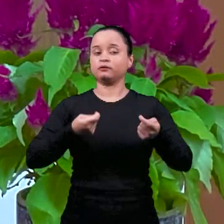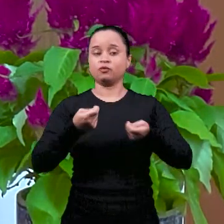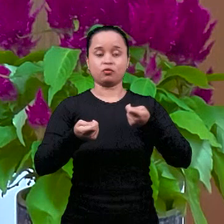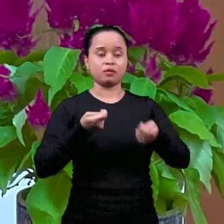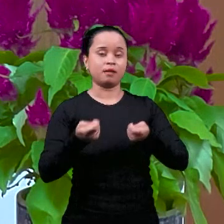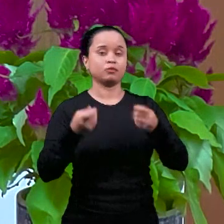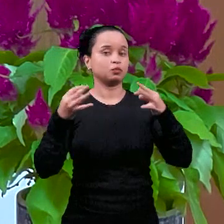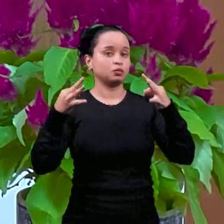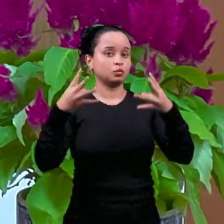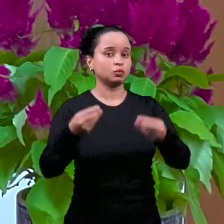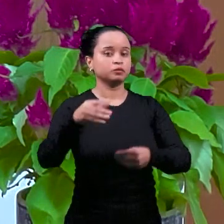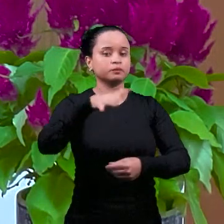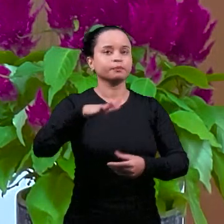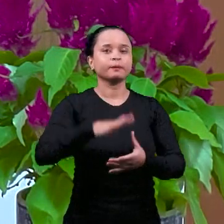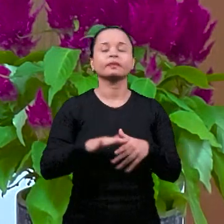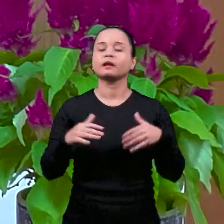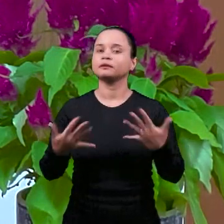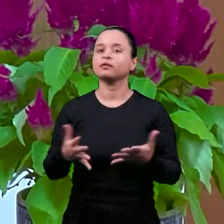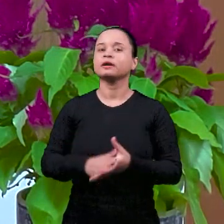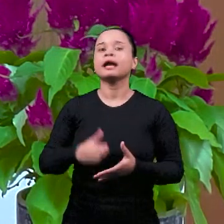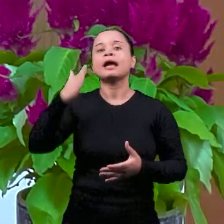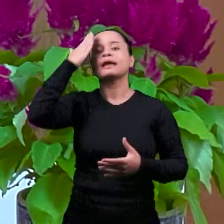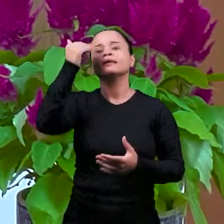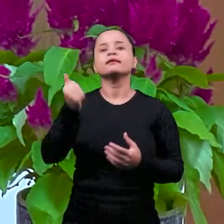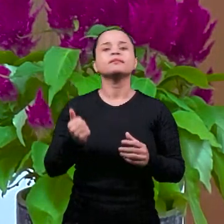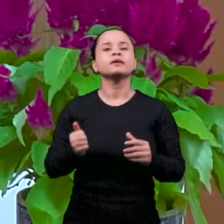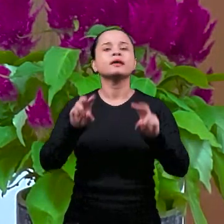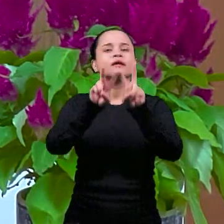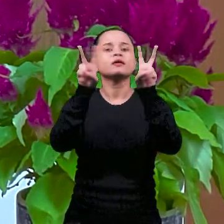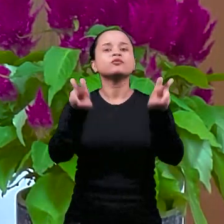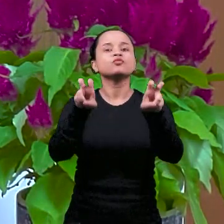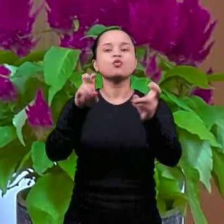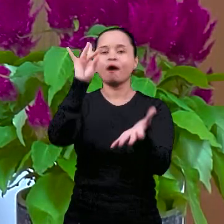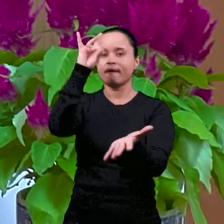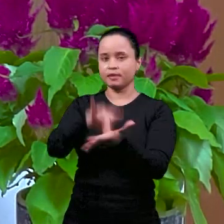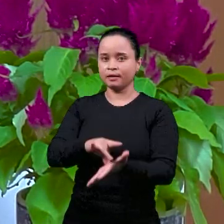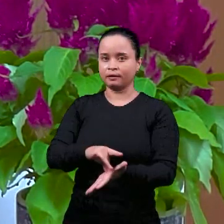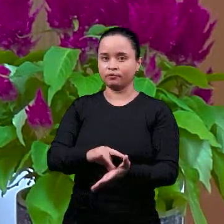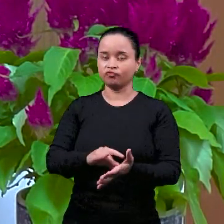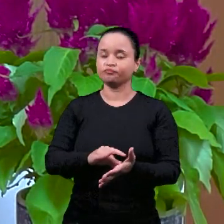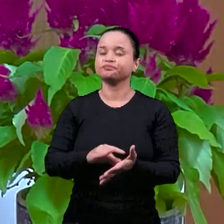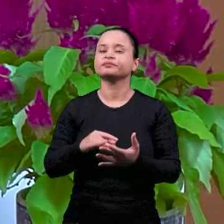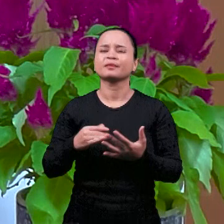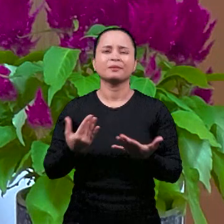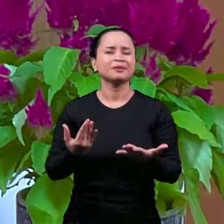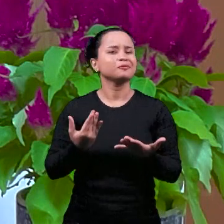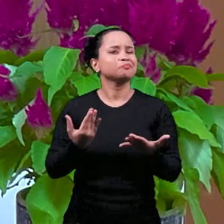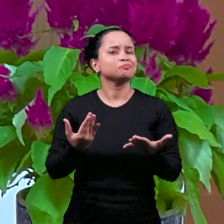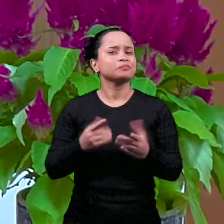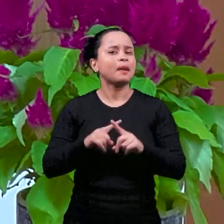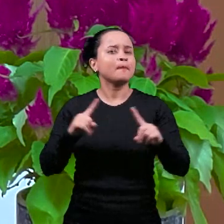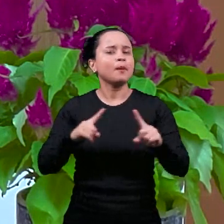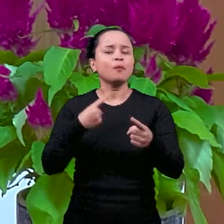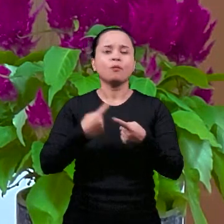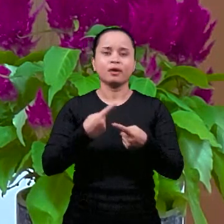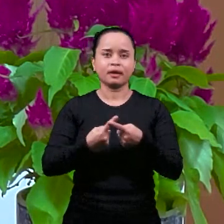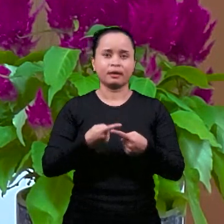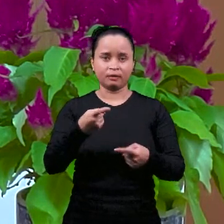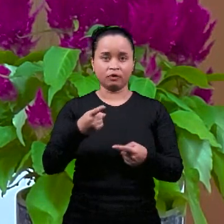прокуратор. И он хотел знать истину, потому что Римской империи,